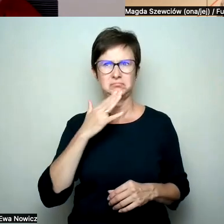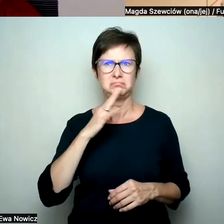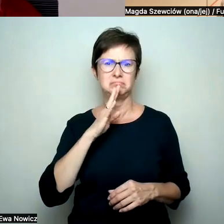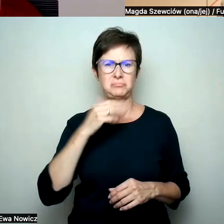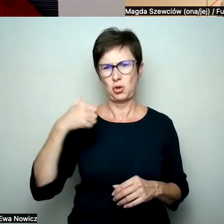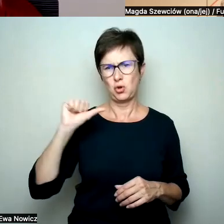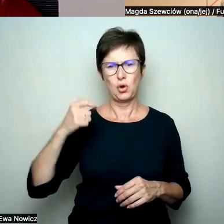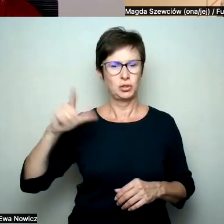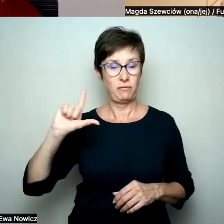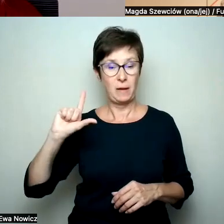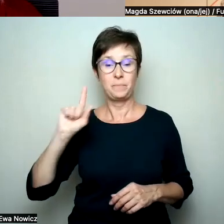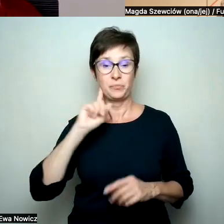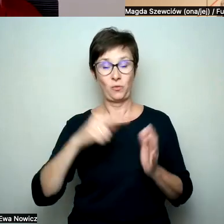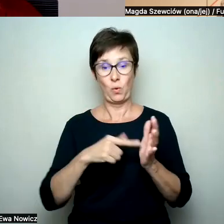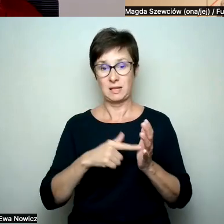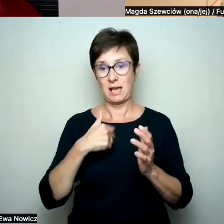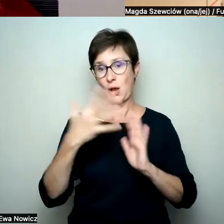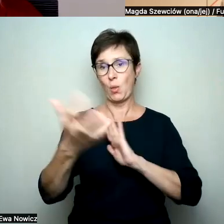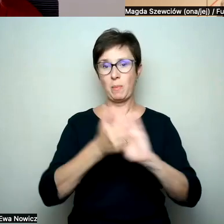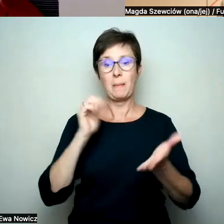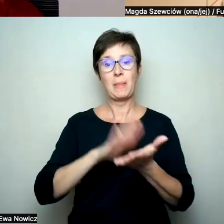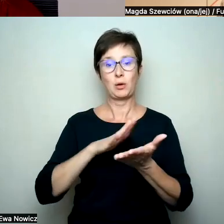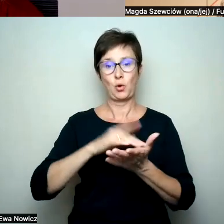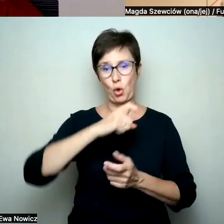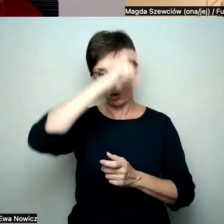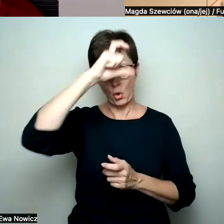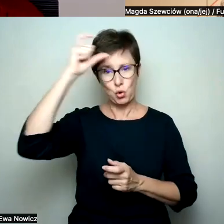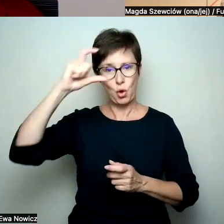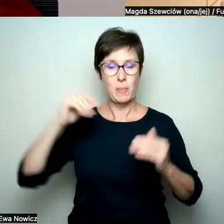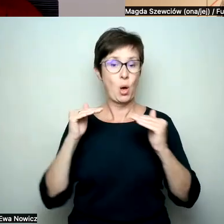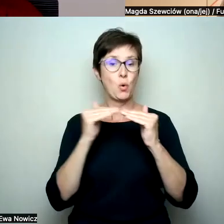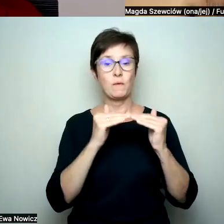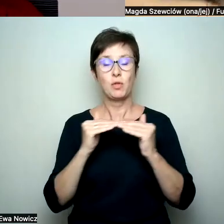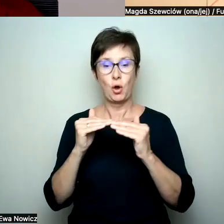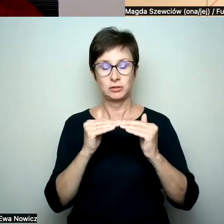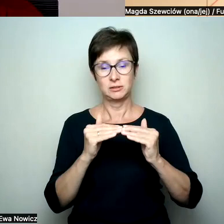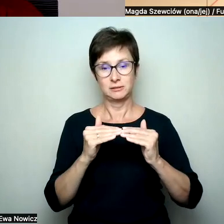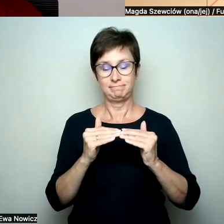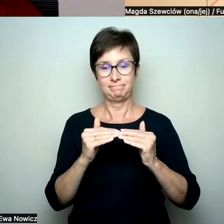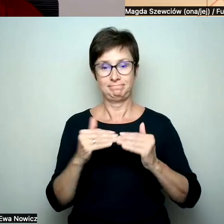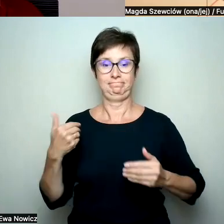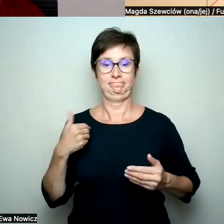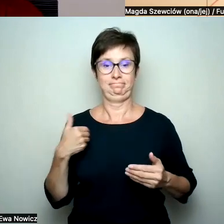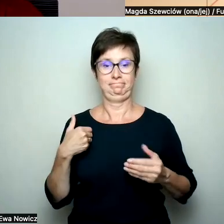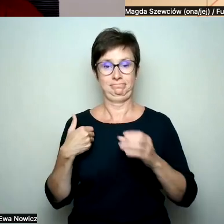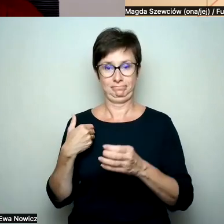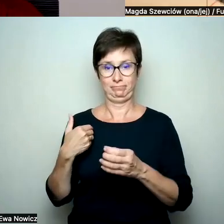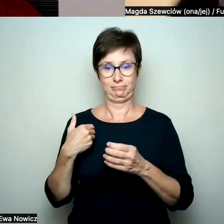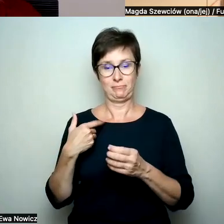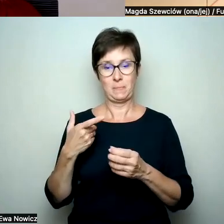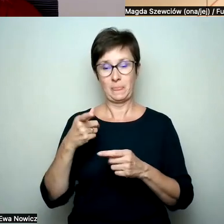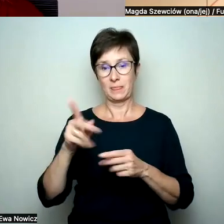sprzed dwóch lat. Wtedy jak odebrałam koronę równości i to moje przemówienie z tej gali, która była